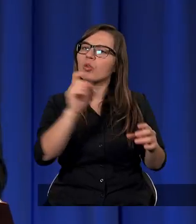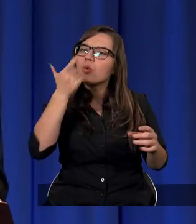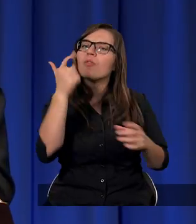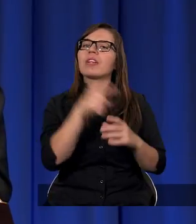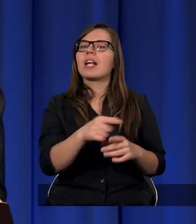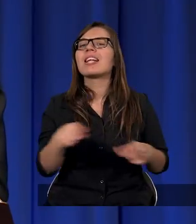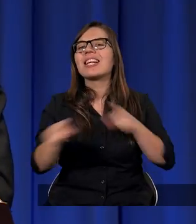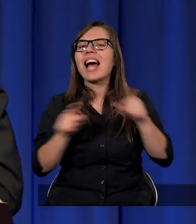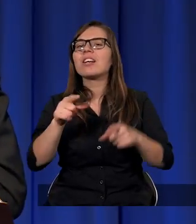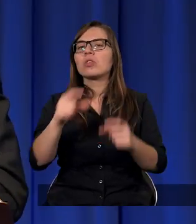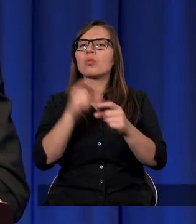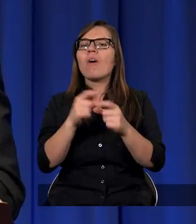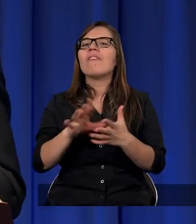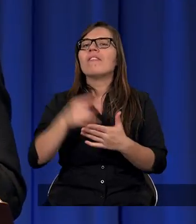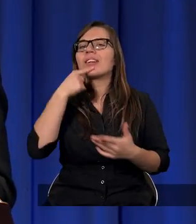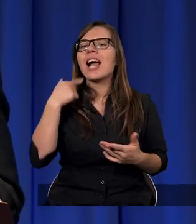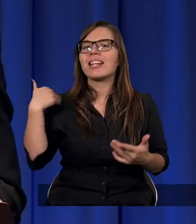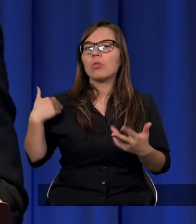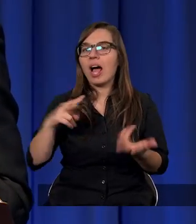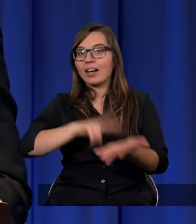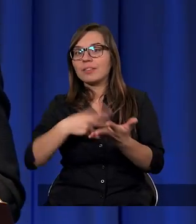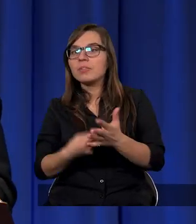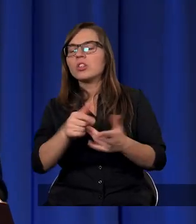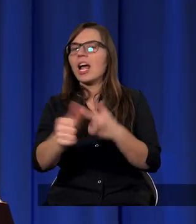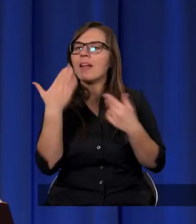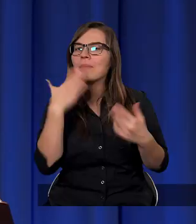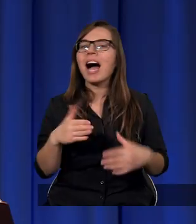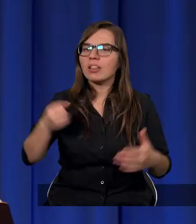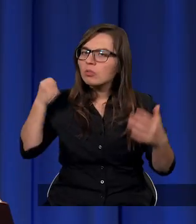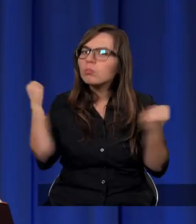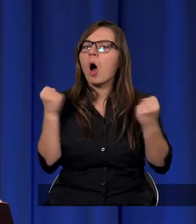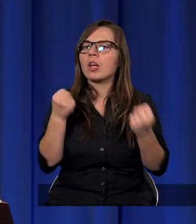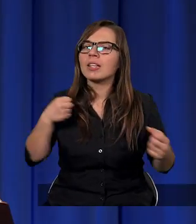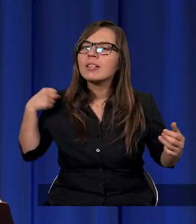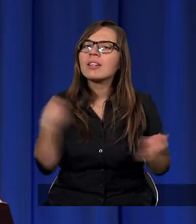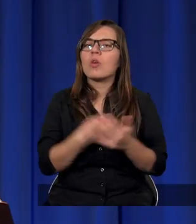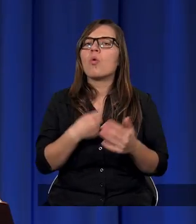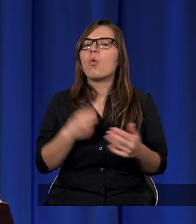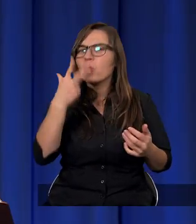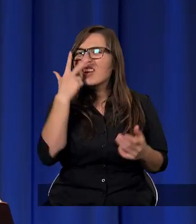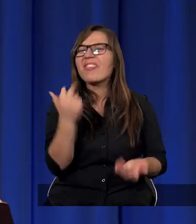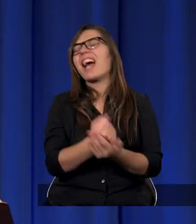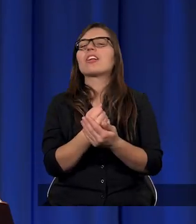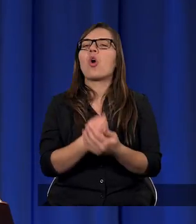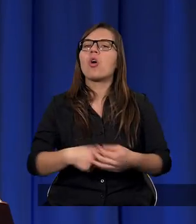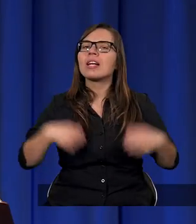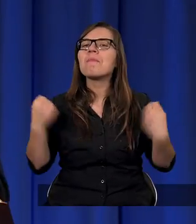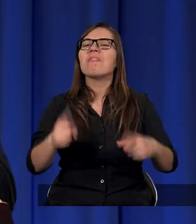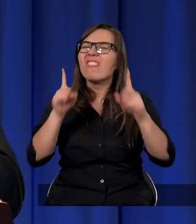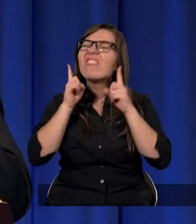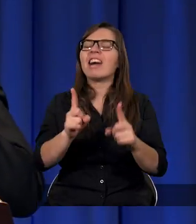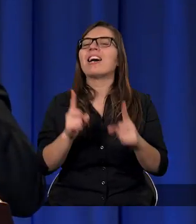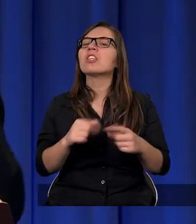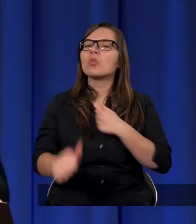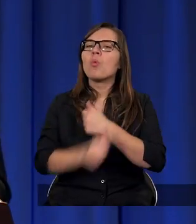dokładnie znaczeniu tych słów w języku angielskim, to to jest jeszcze bardziej dobitne, jeszcze bardziej stwierdzające,